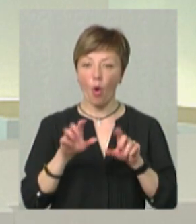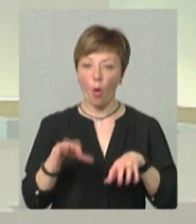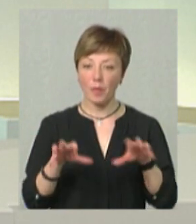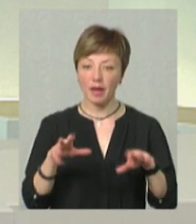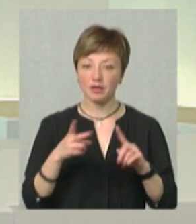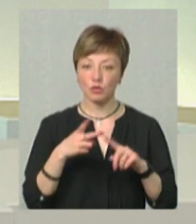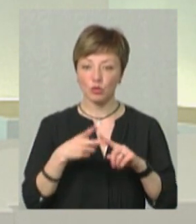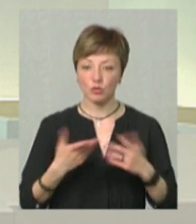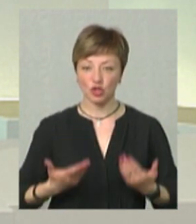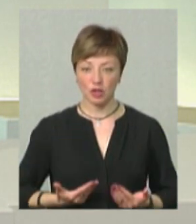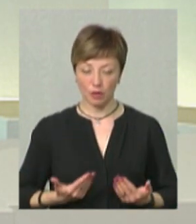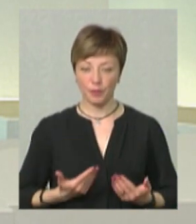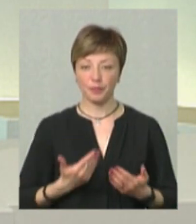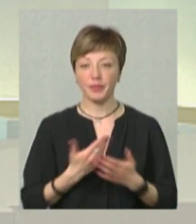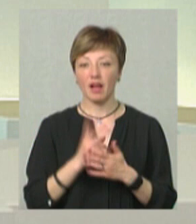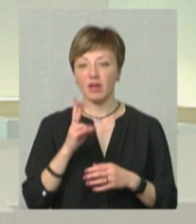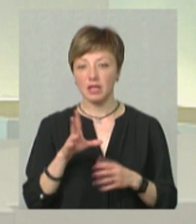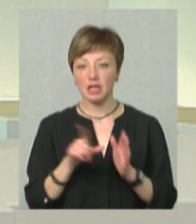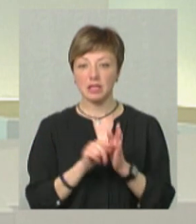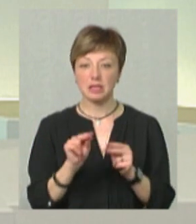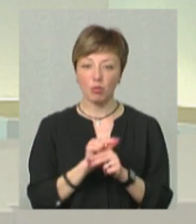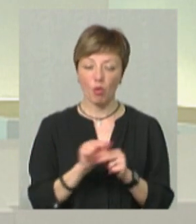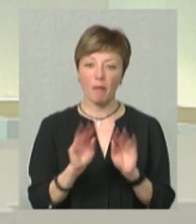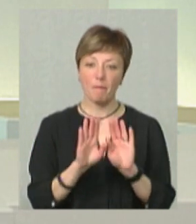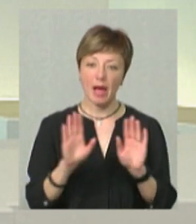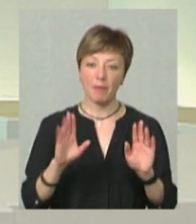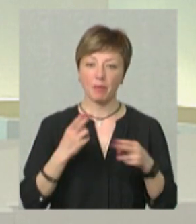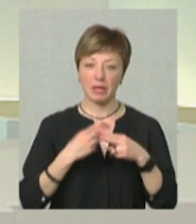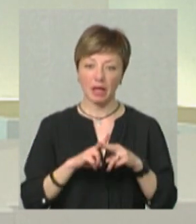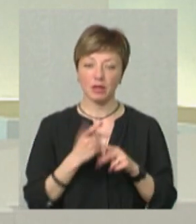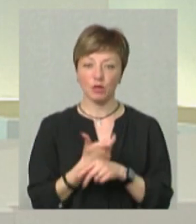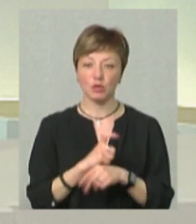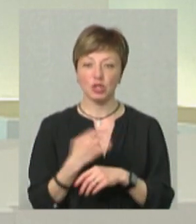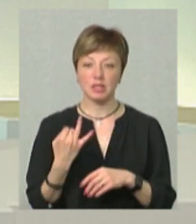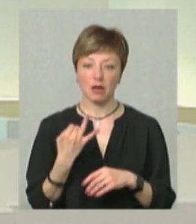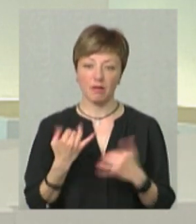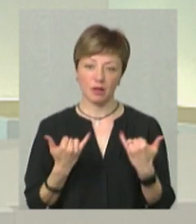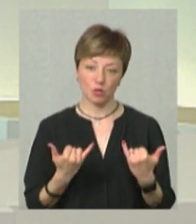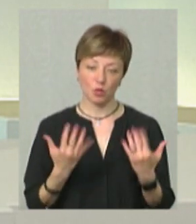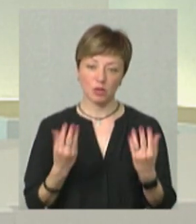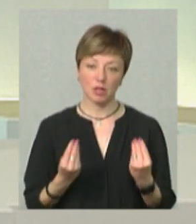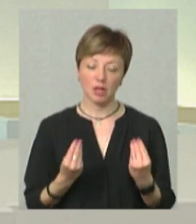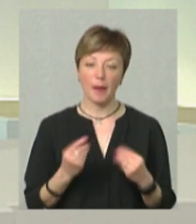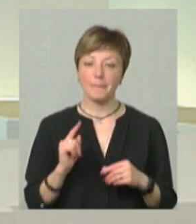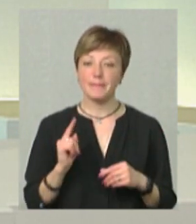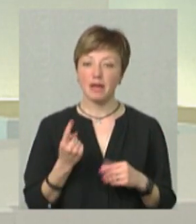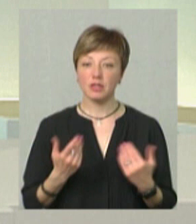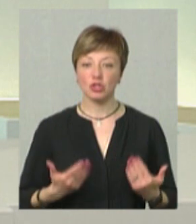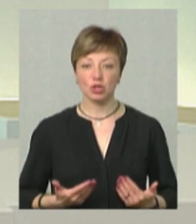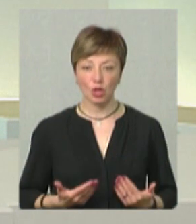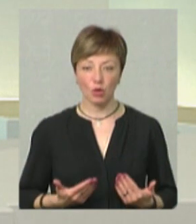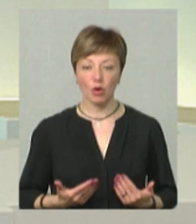вторинному житлі. Тобто квартири з ремонтом, з меблі, технікою найбільш цікаві на сьогодні. В первинне житло